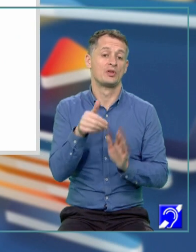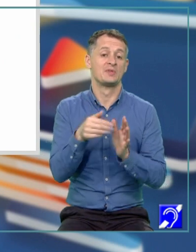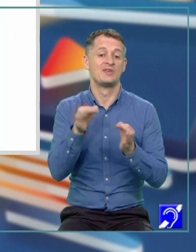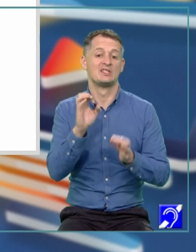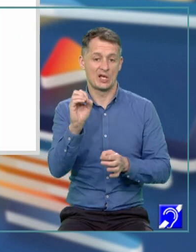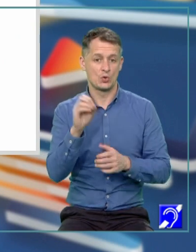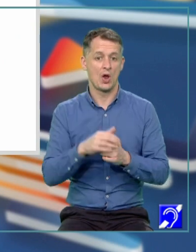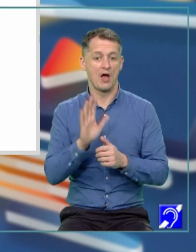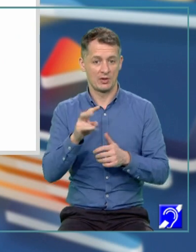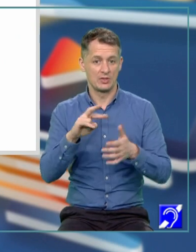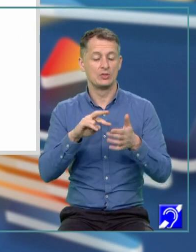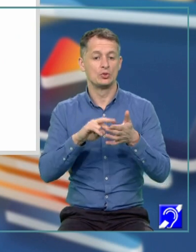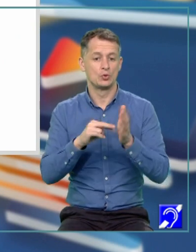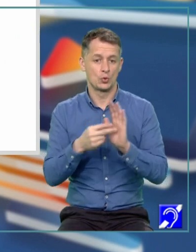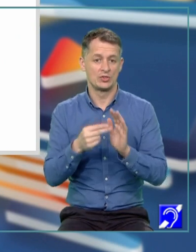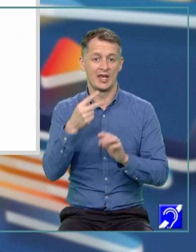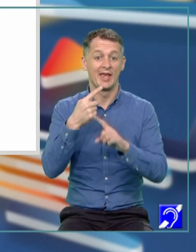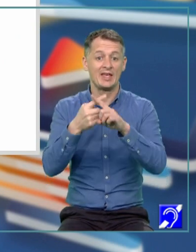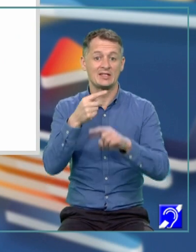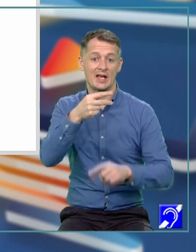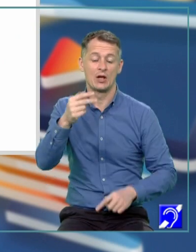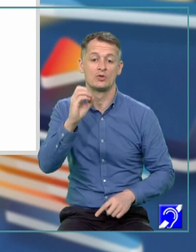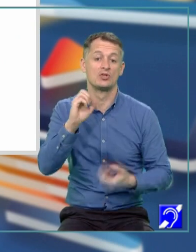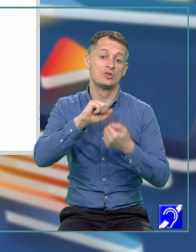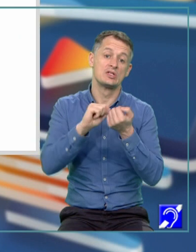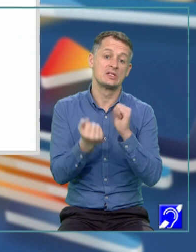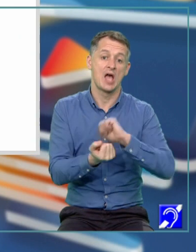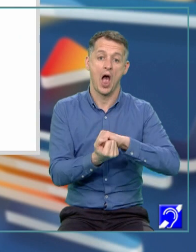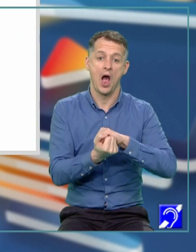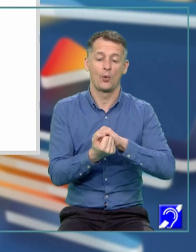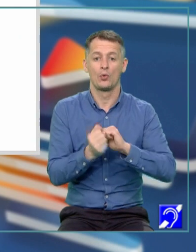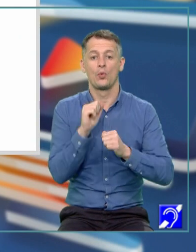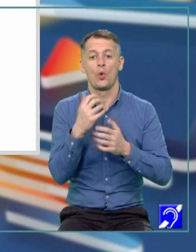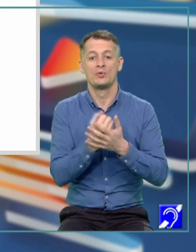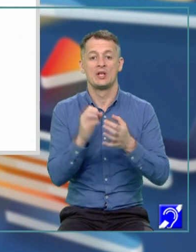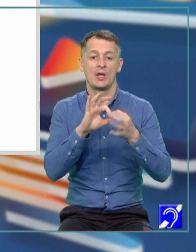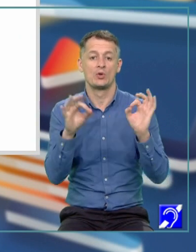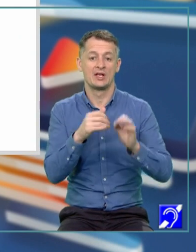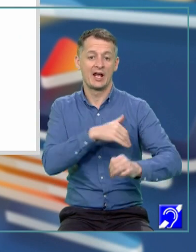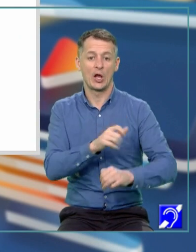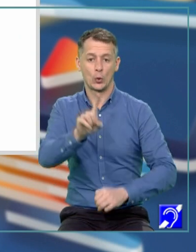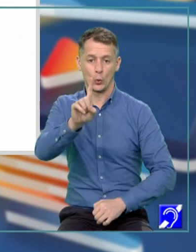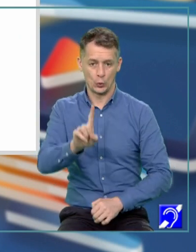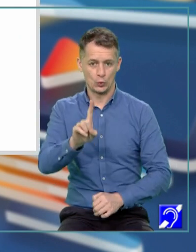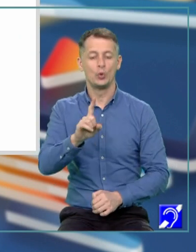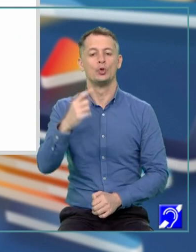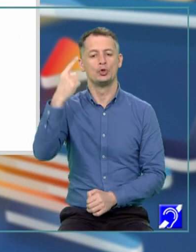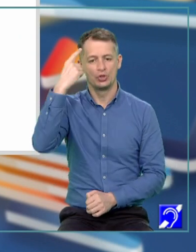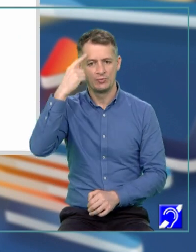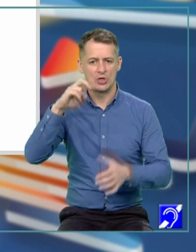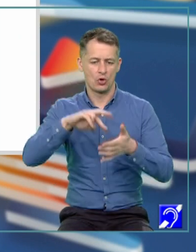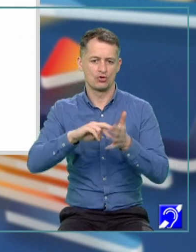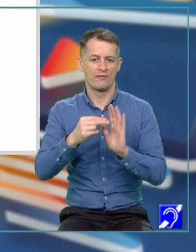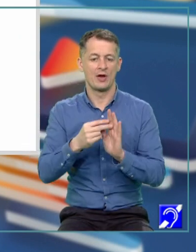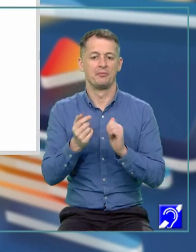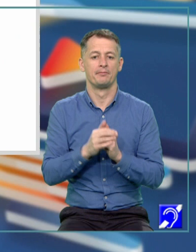dată soluția X egal cu 0 sau obținem o ecuație de gradul 1 pe care știm cu siguranță să o rezolvăm,